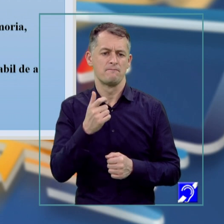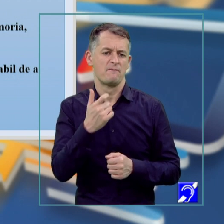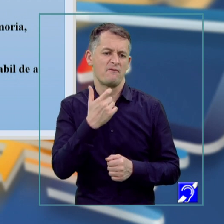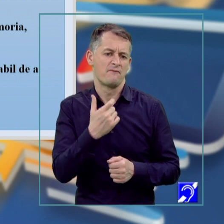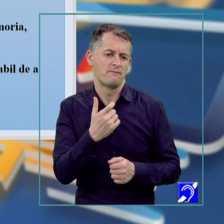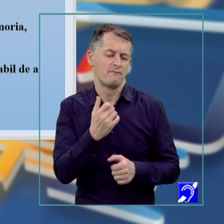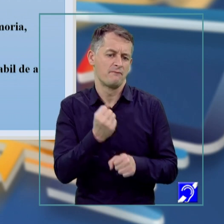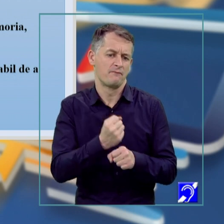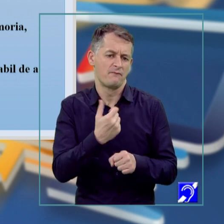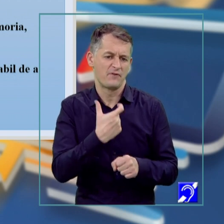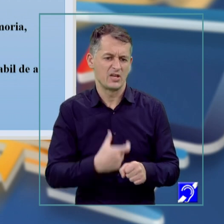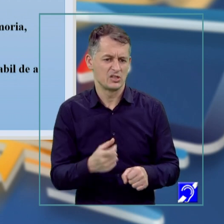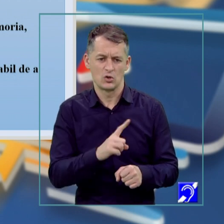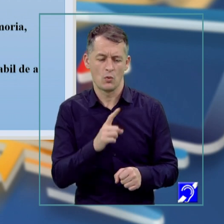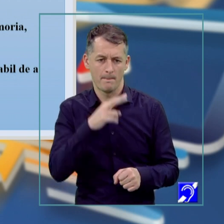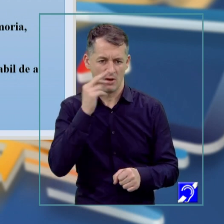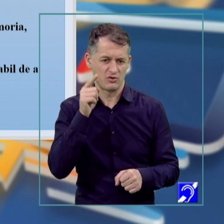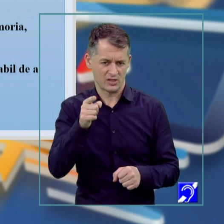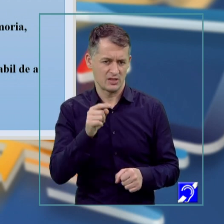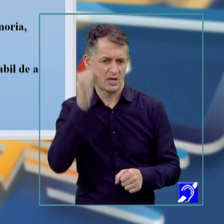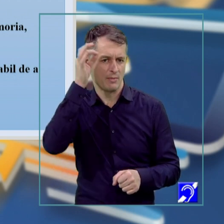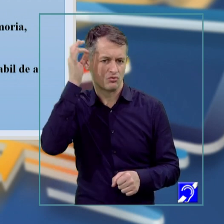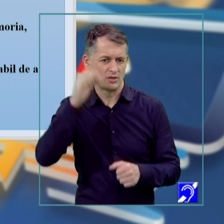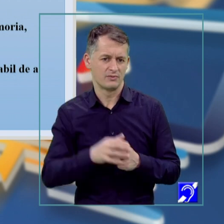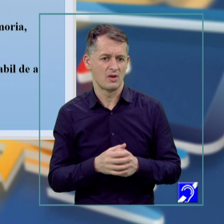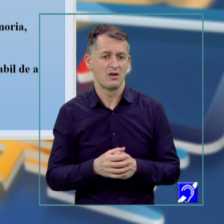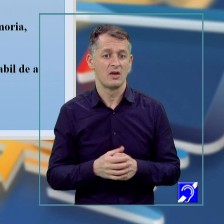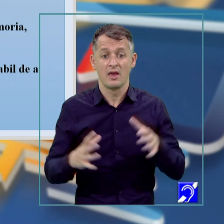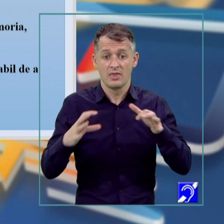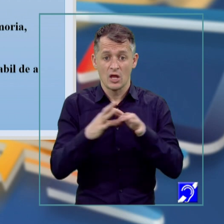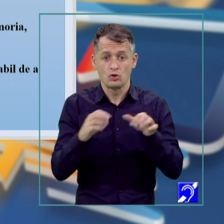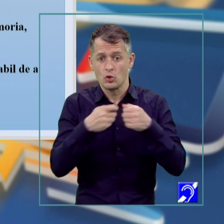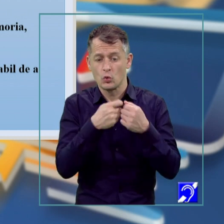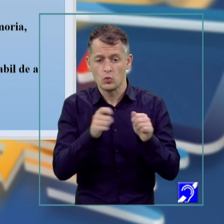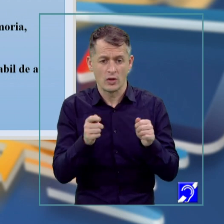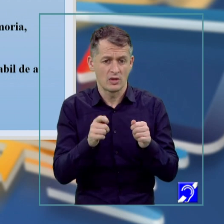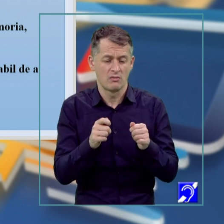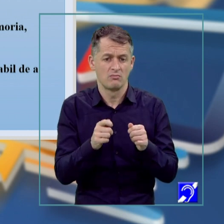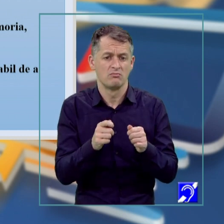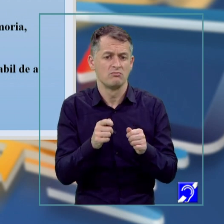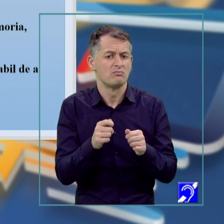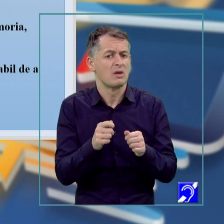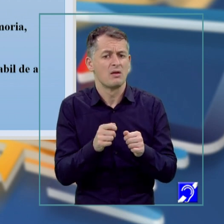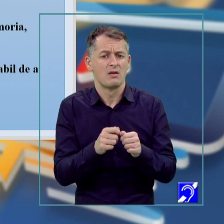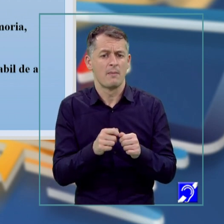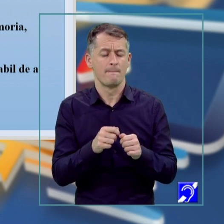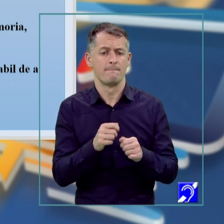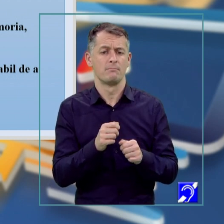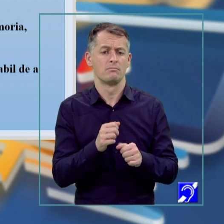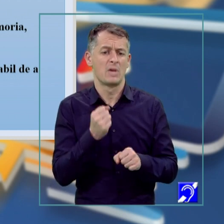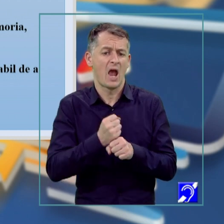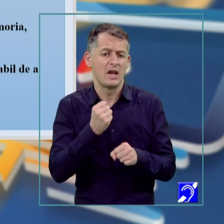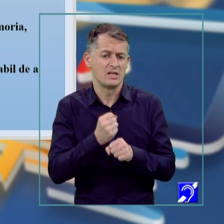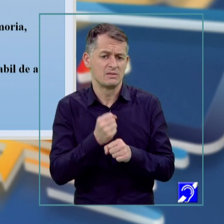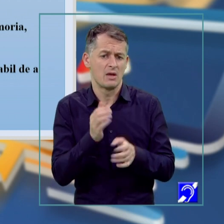interacționează cu toate celelalte mecanisme psihice, ca și memoria, vedem noi că lărgește foarte mult